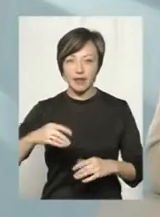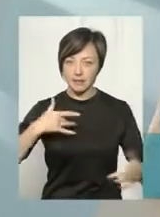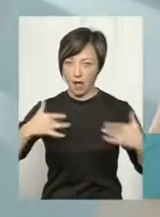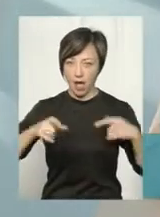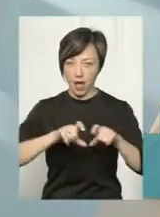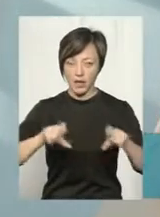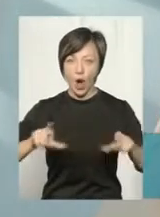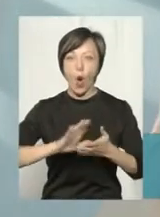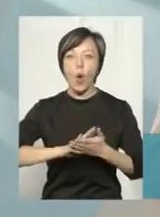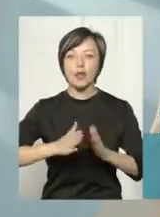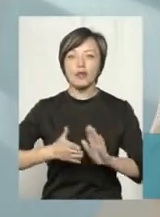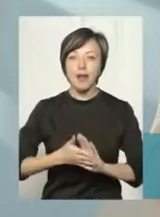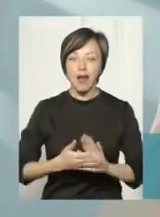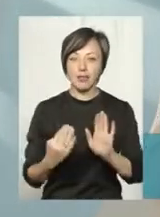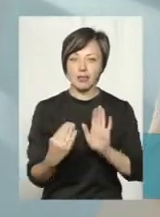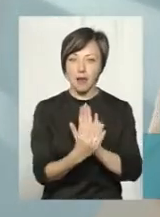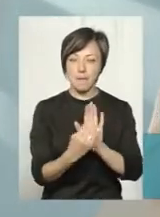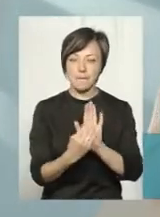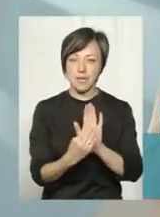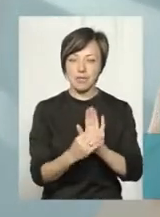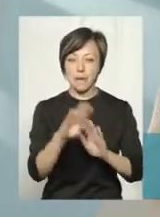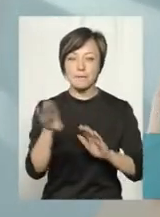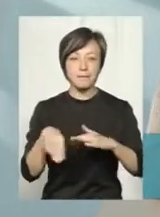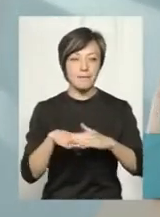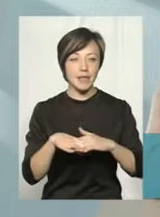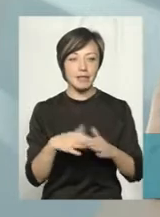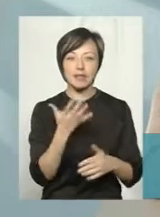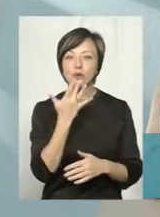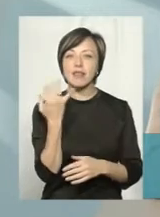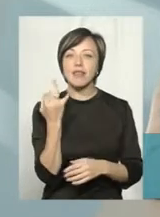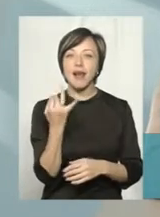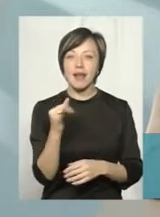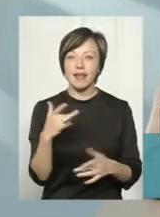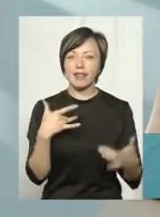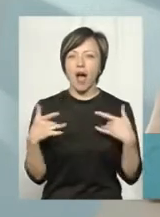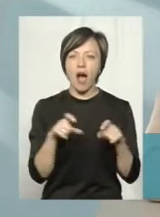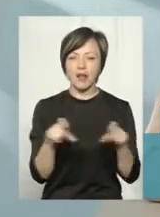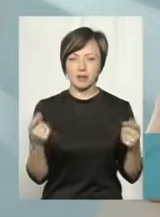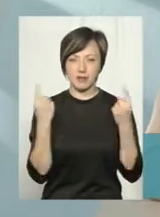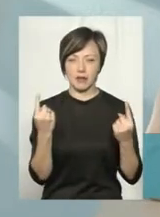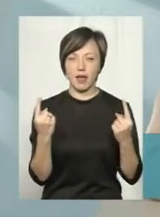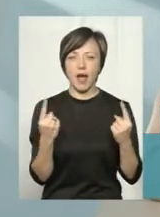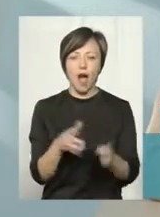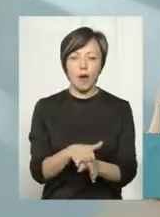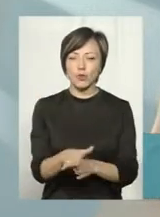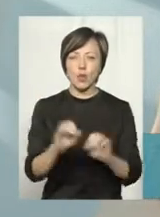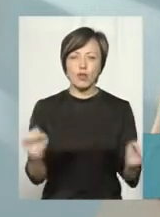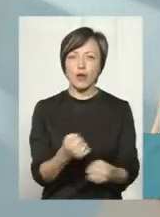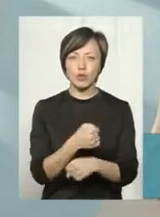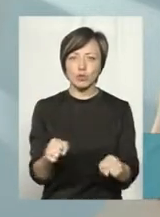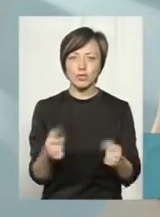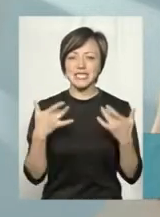Контракт написаний під національні театри, де абсолютно неможливо